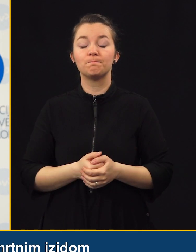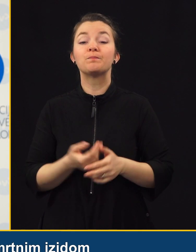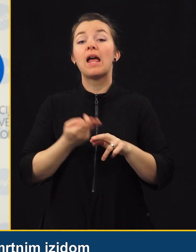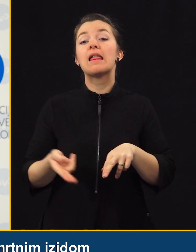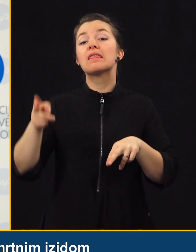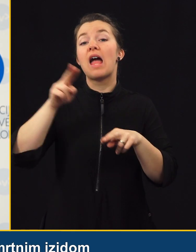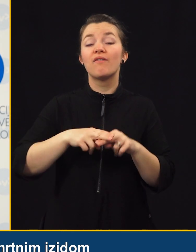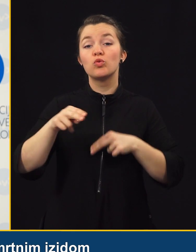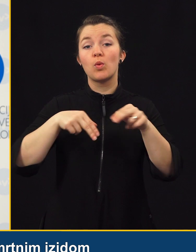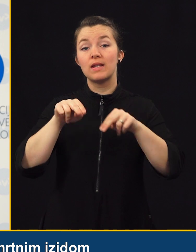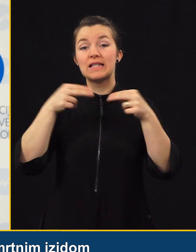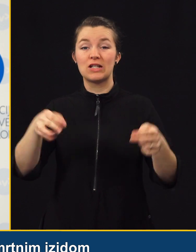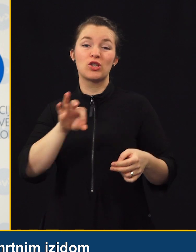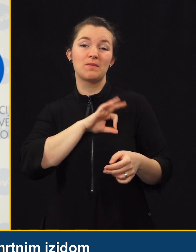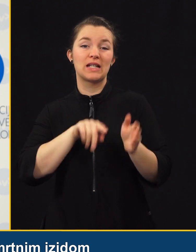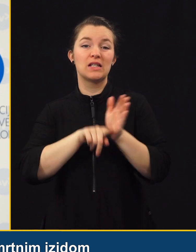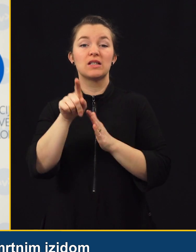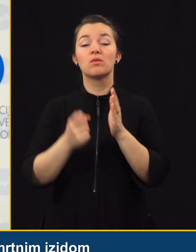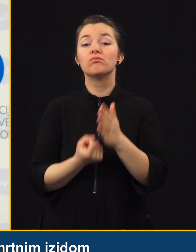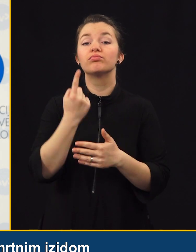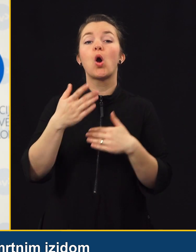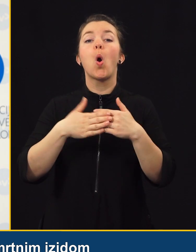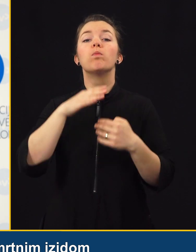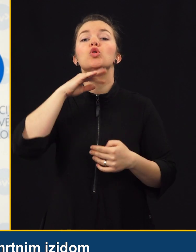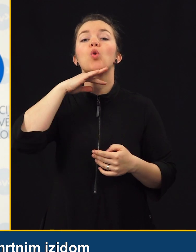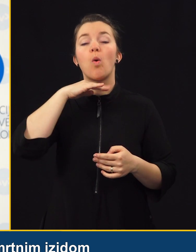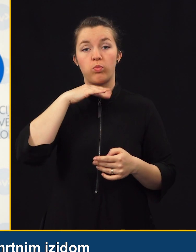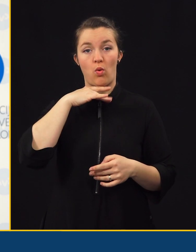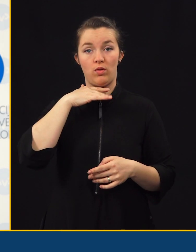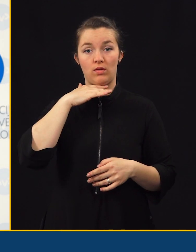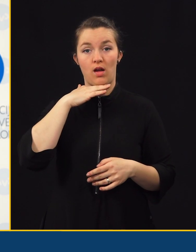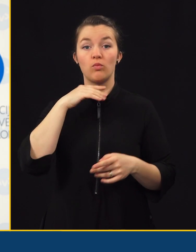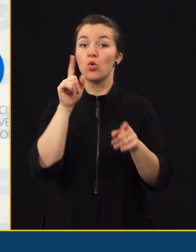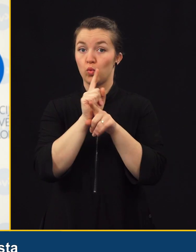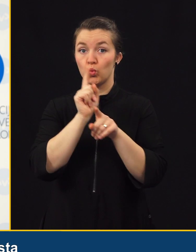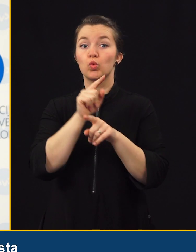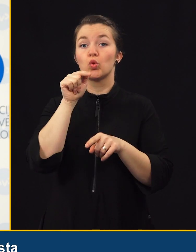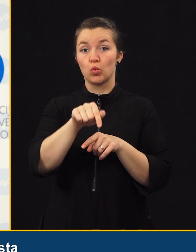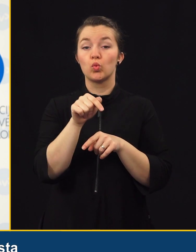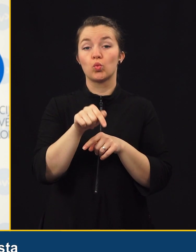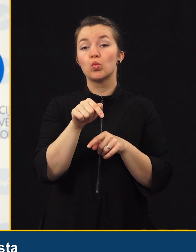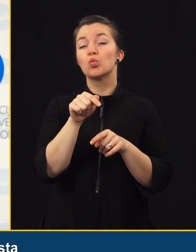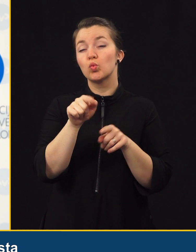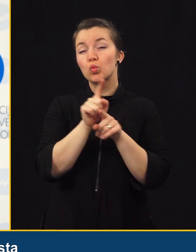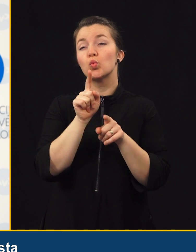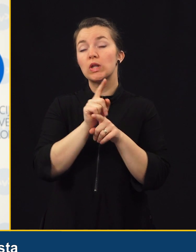Največ prometnih nesrečah s smrtnim izidom se zgodi v obsobotah, tudi torek je